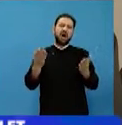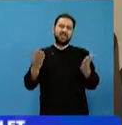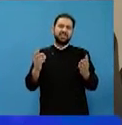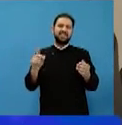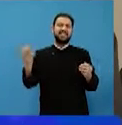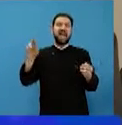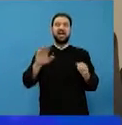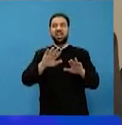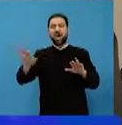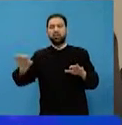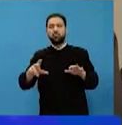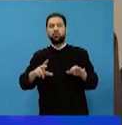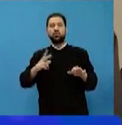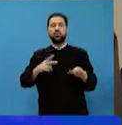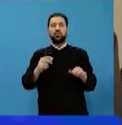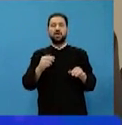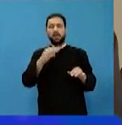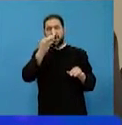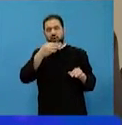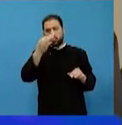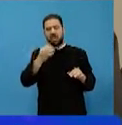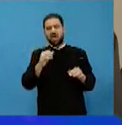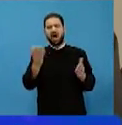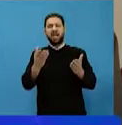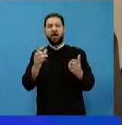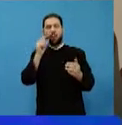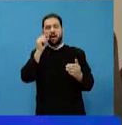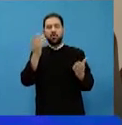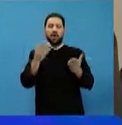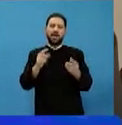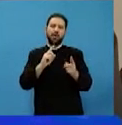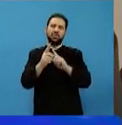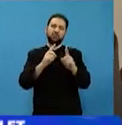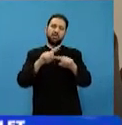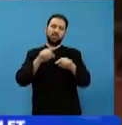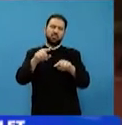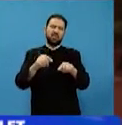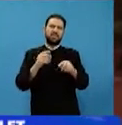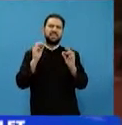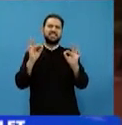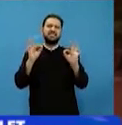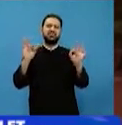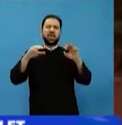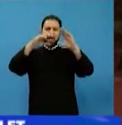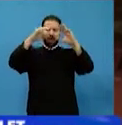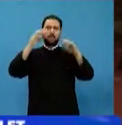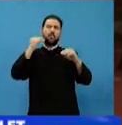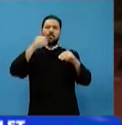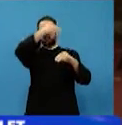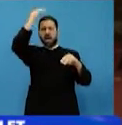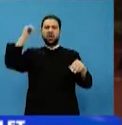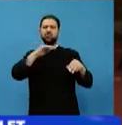au dialogat cu el. În prins principal, maicele de la Mănăstirea Sfântului Anteologul din Sorotii portau